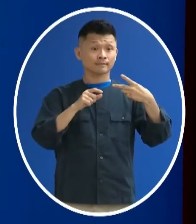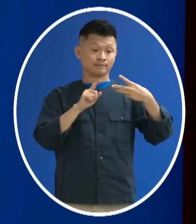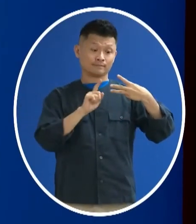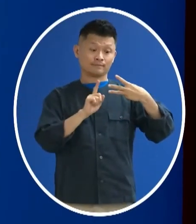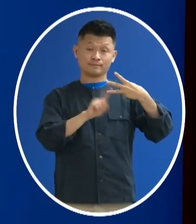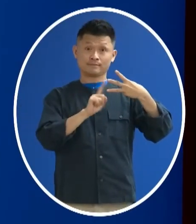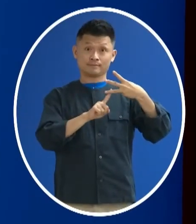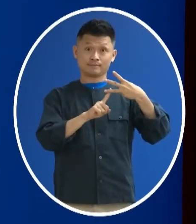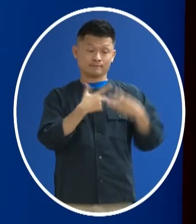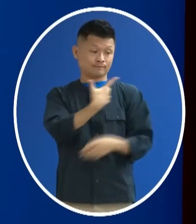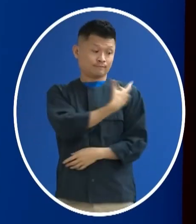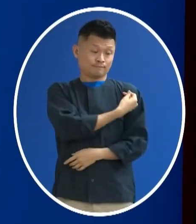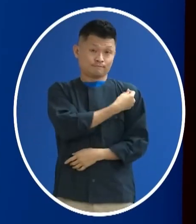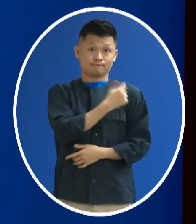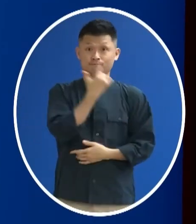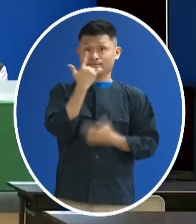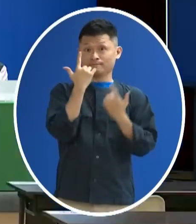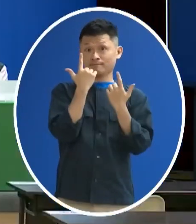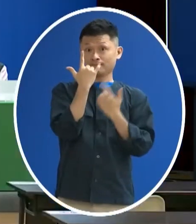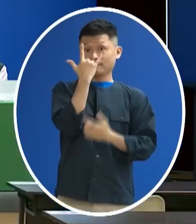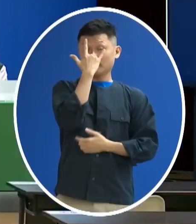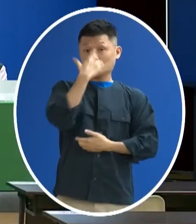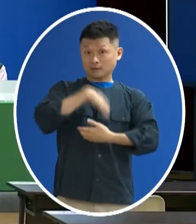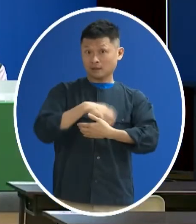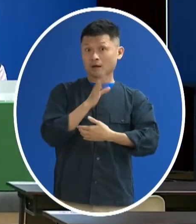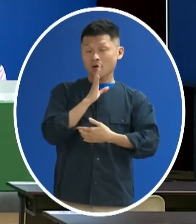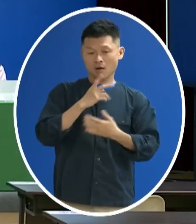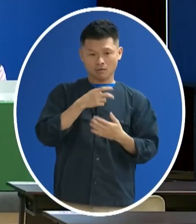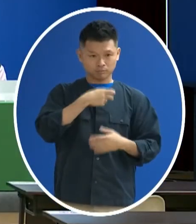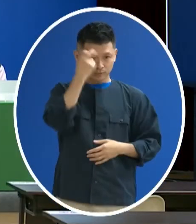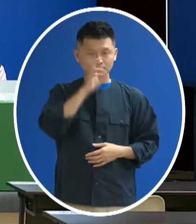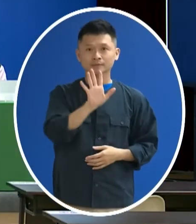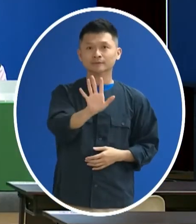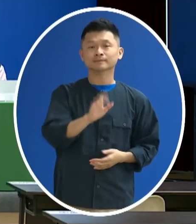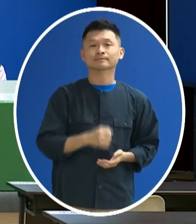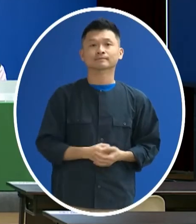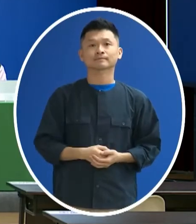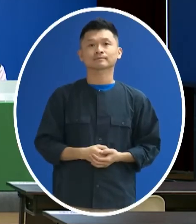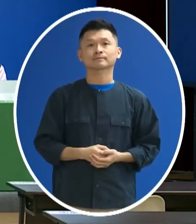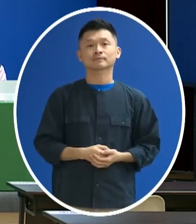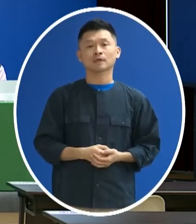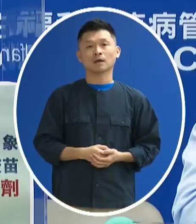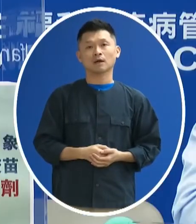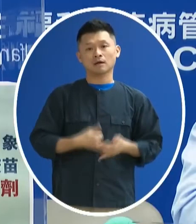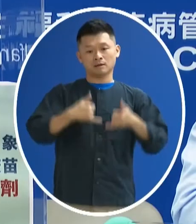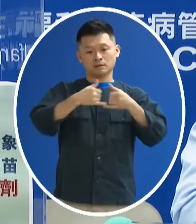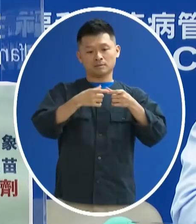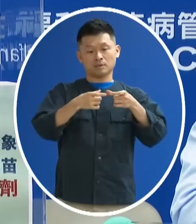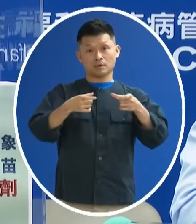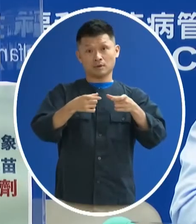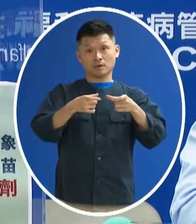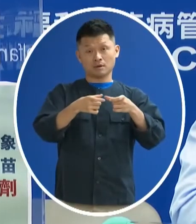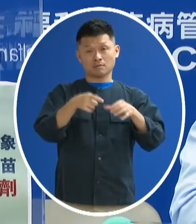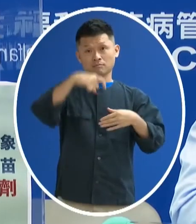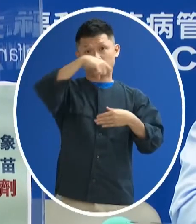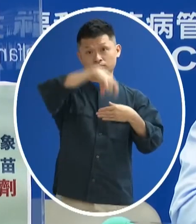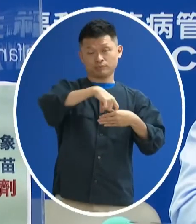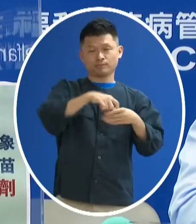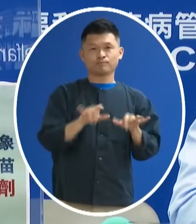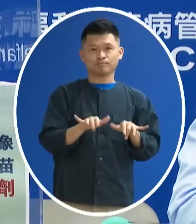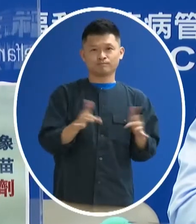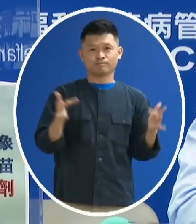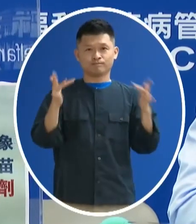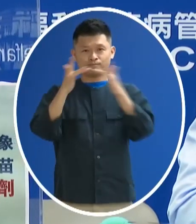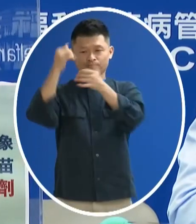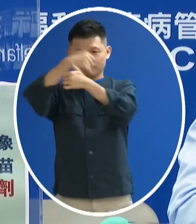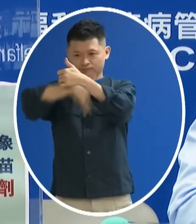這個大概都有查到那這部分當然就是因為這個健保卡上面那未來再連線